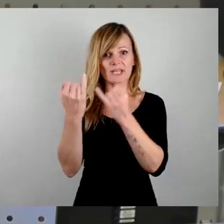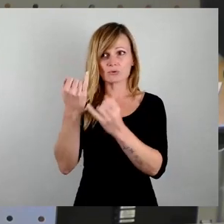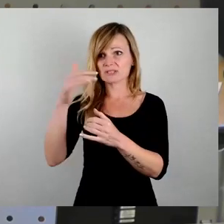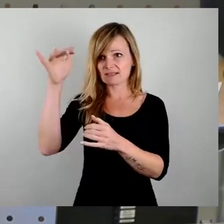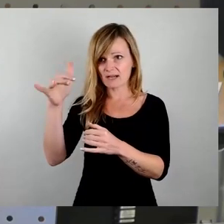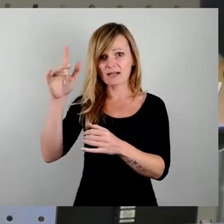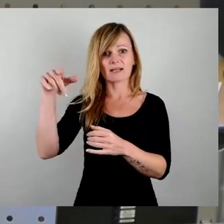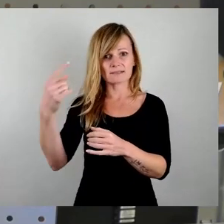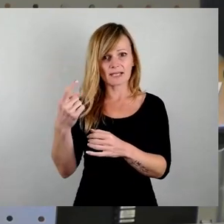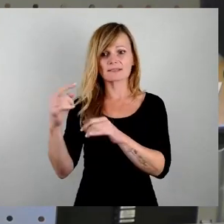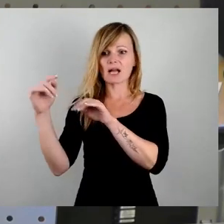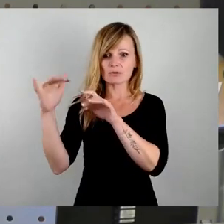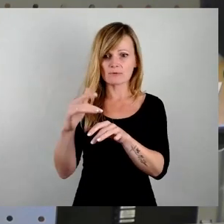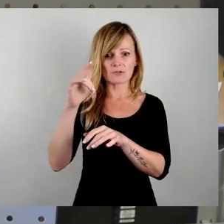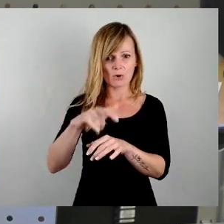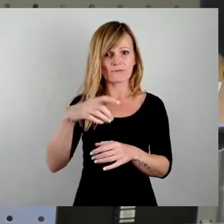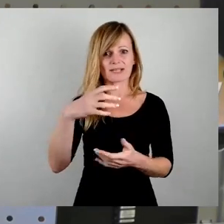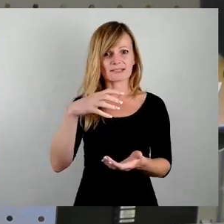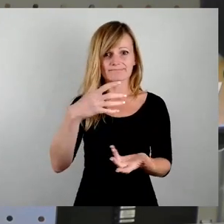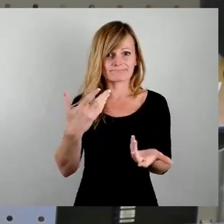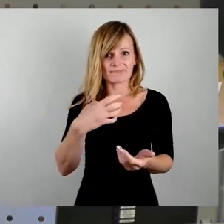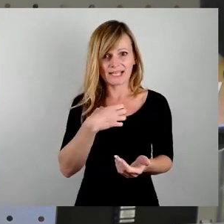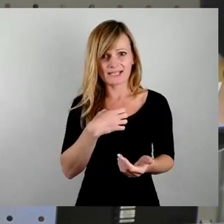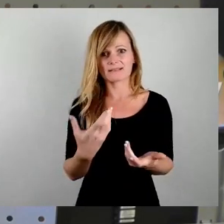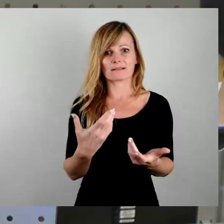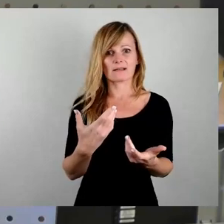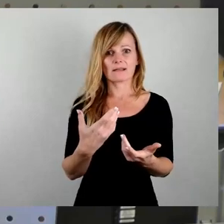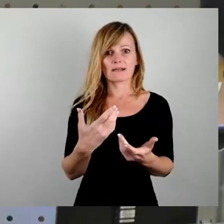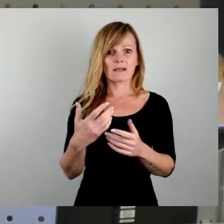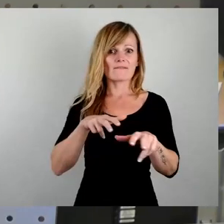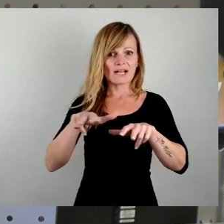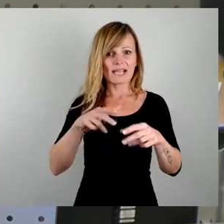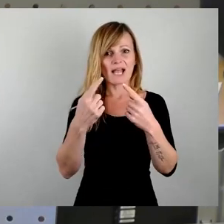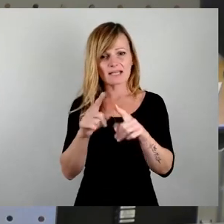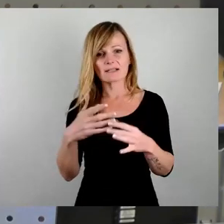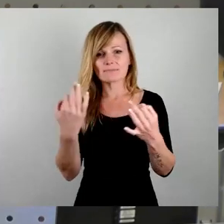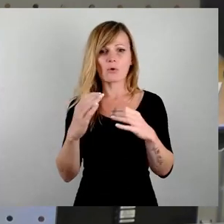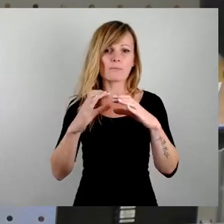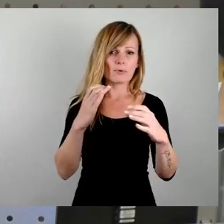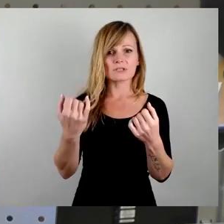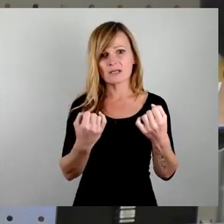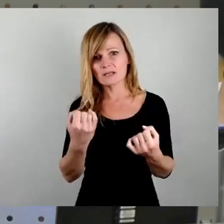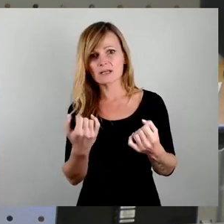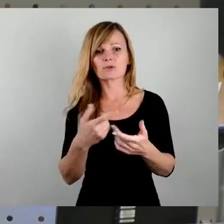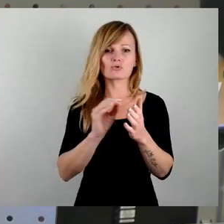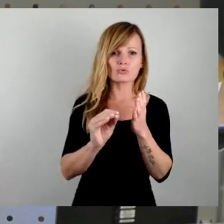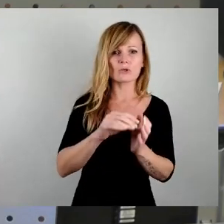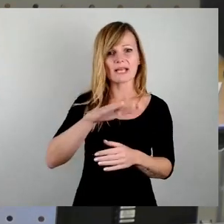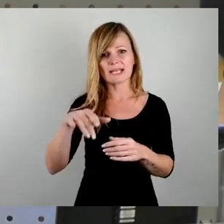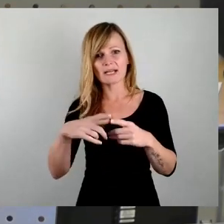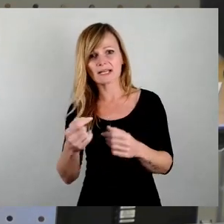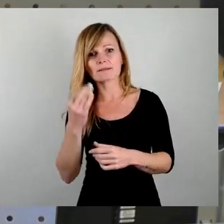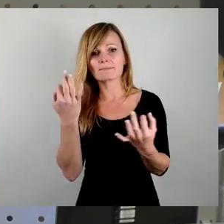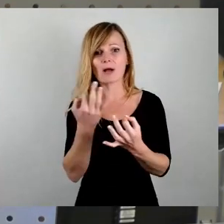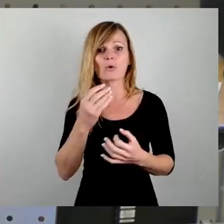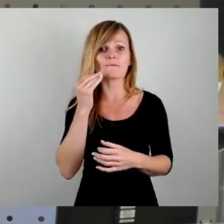Auswirkungen auf Dresden haben. Der Verkehr wird anders. Wir brauchen Busse, wir brauchen Straßenbahn, wir brauchen Schulen, wir brauchen Kitas, wir brauchen Wohnungen. Die Leute